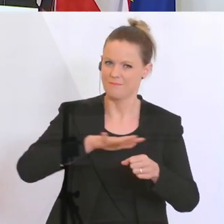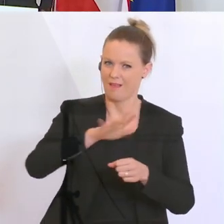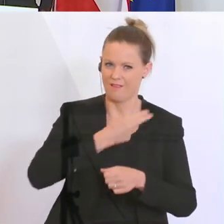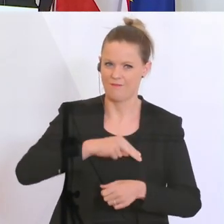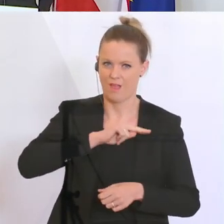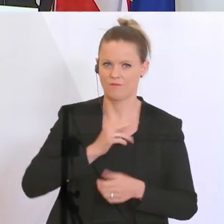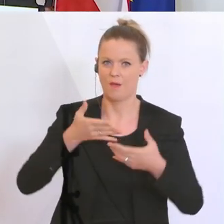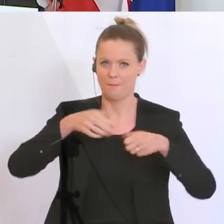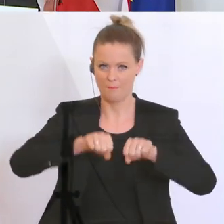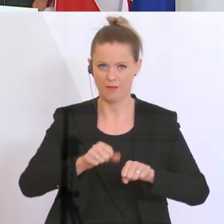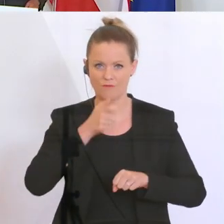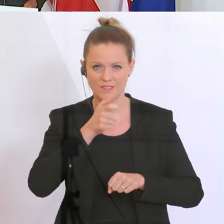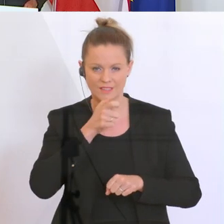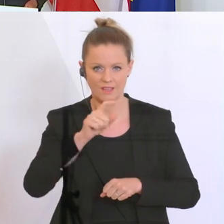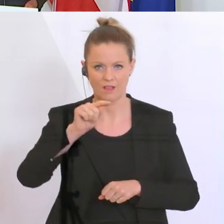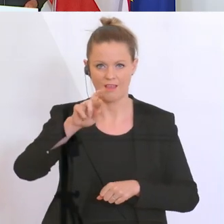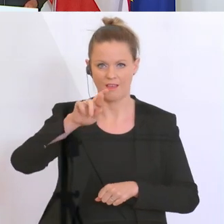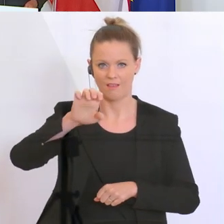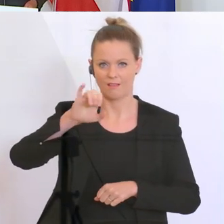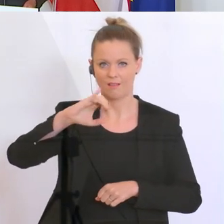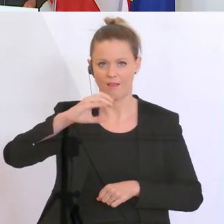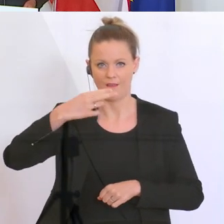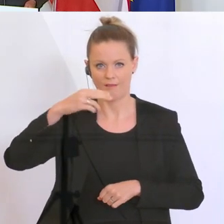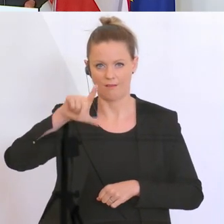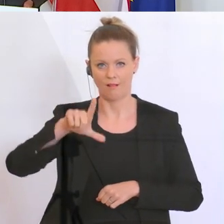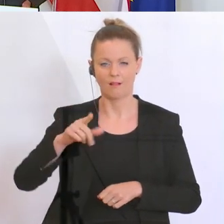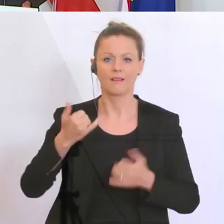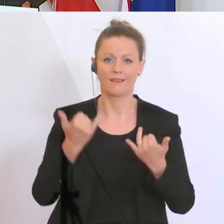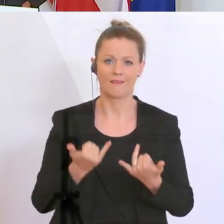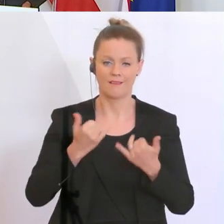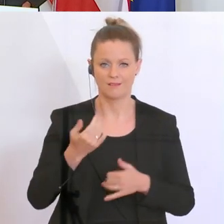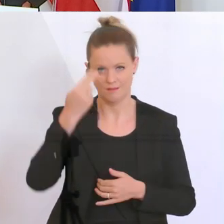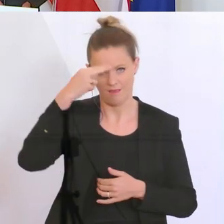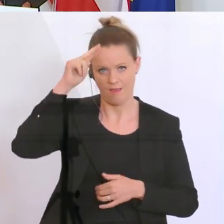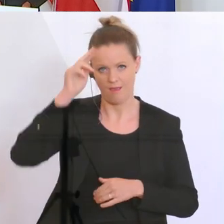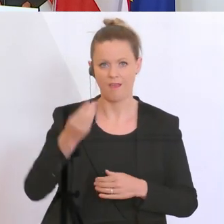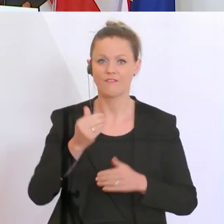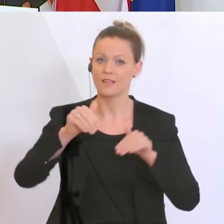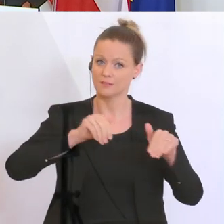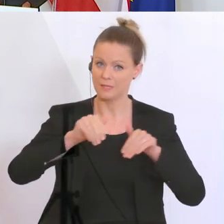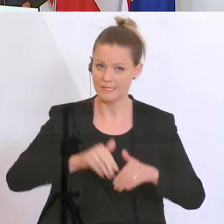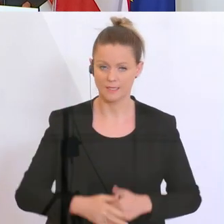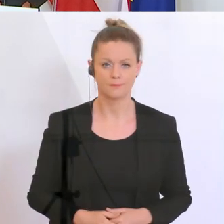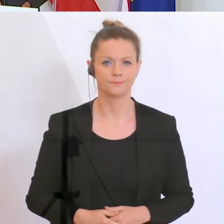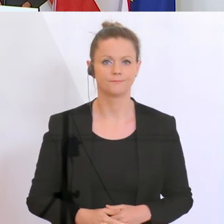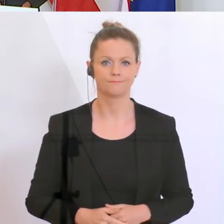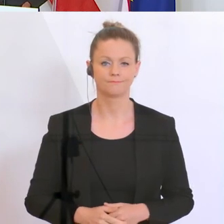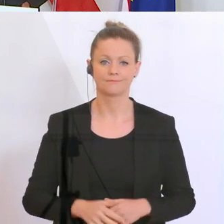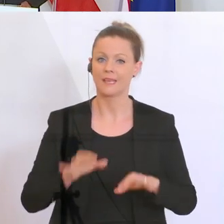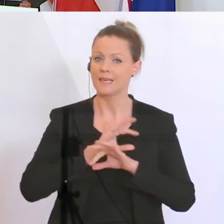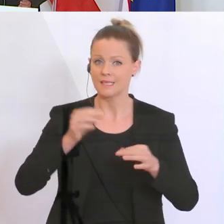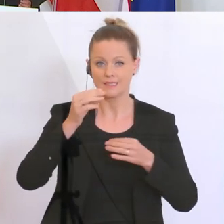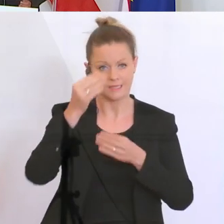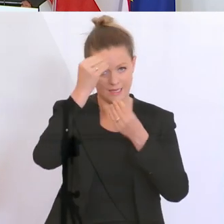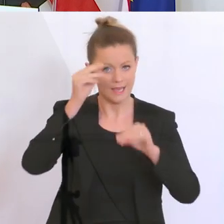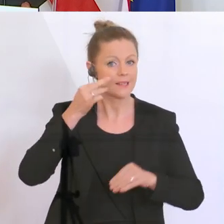ersuche zunächst um das Statement vom Herrn Finanzminister. Bitte schön. Meine sehr geehrten Damen und Herren, diese Krise betrifft uns alle